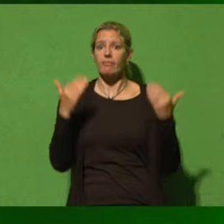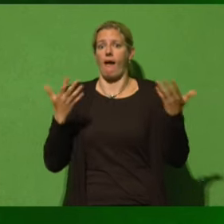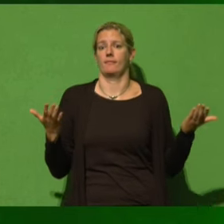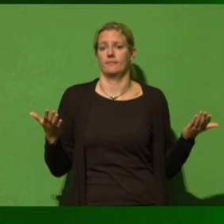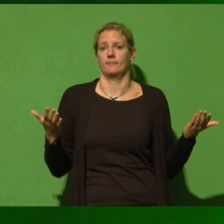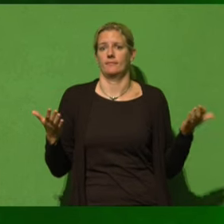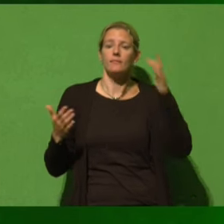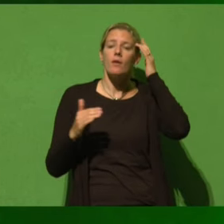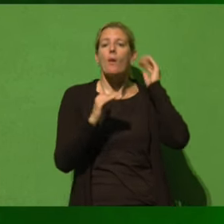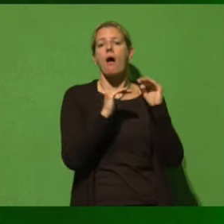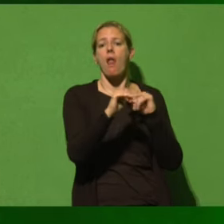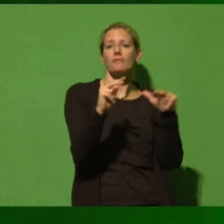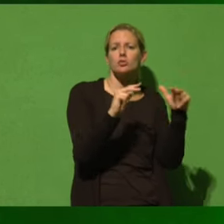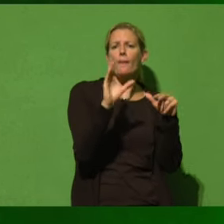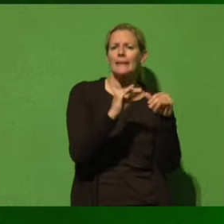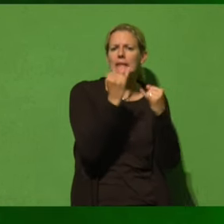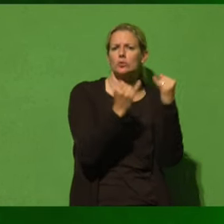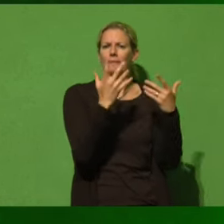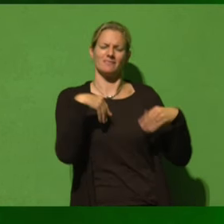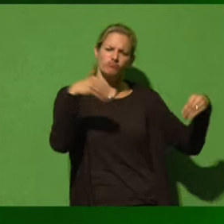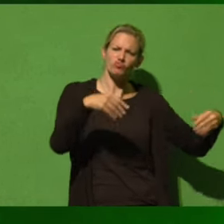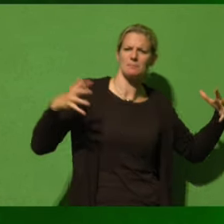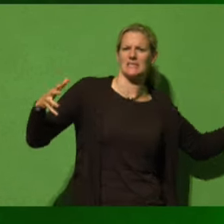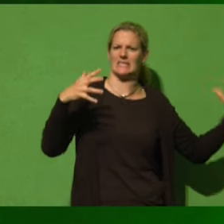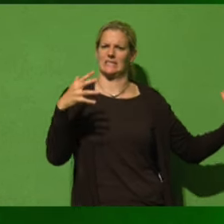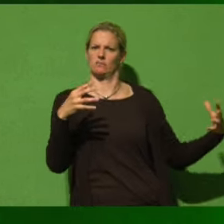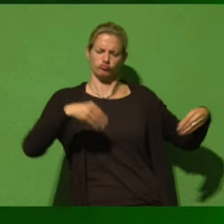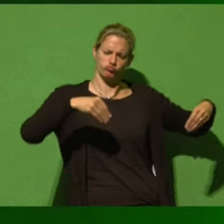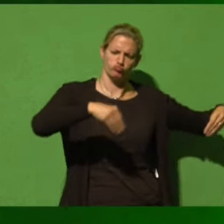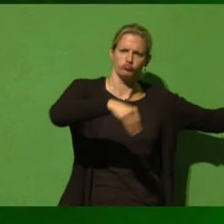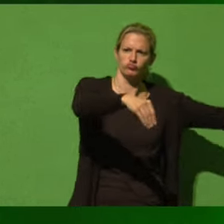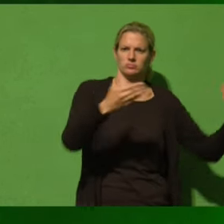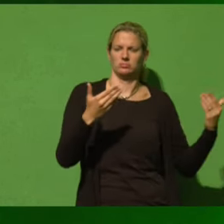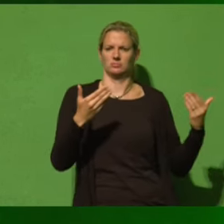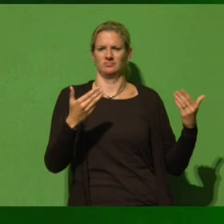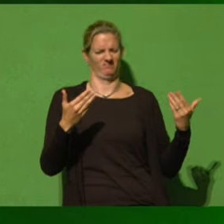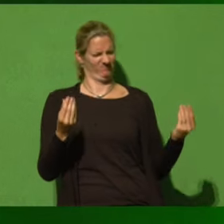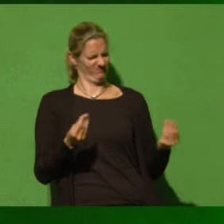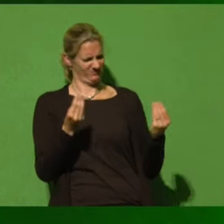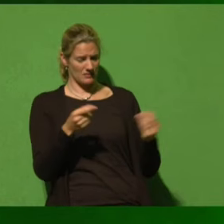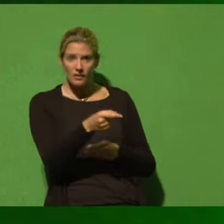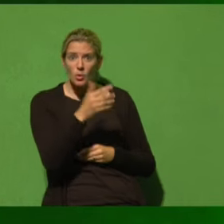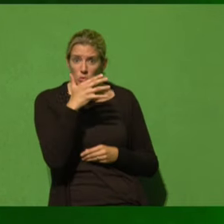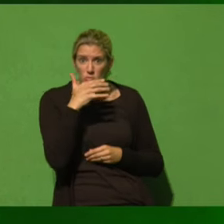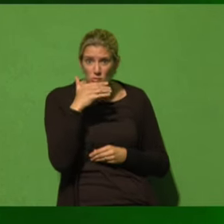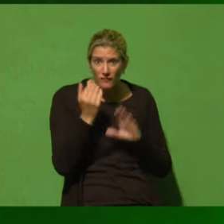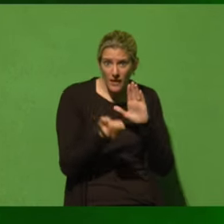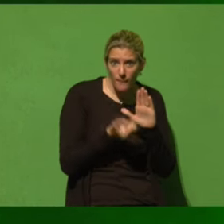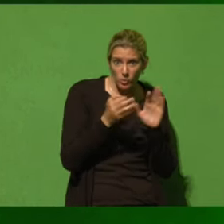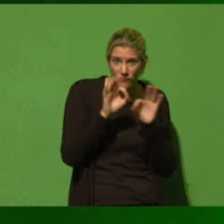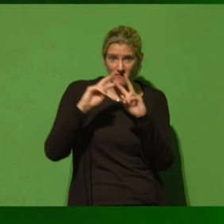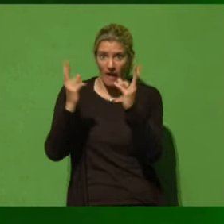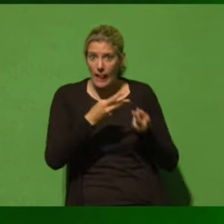industrielle Landwirtschaft bei uns funktioniert ja gar nicht so, dass wir Überschuss produzieren für die Welt.